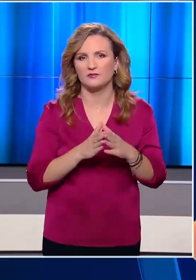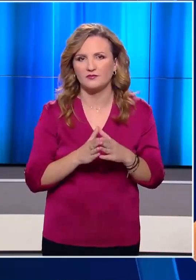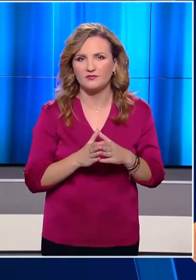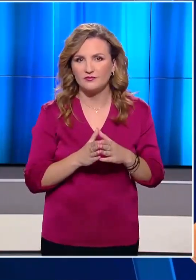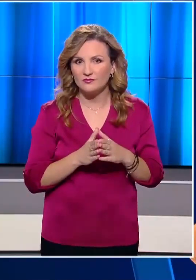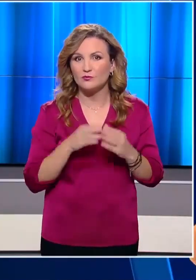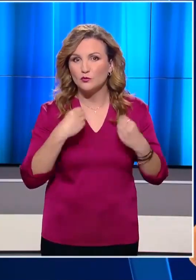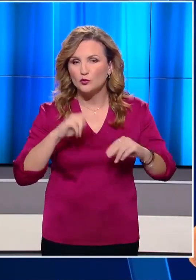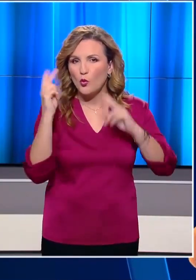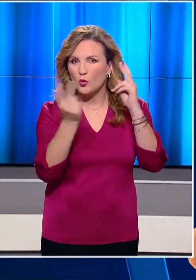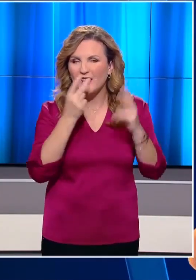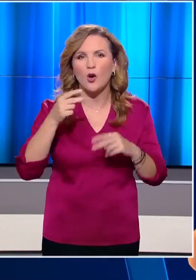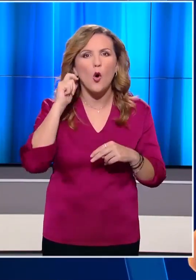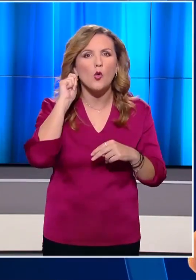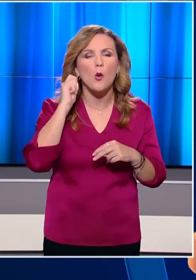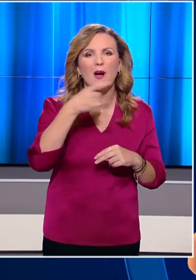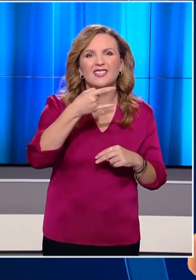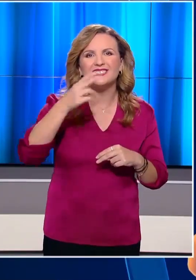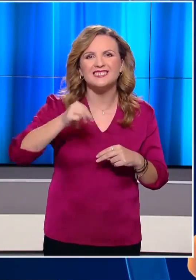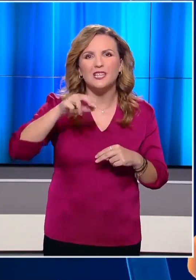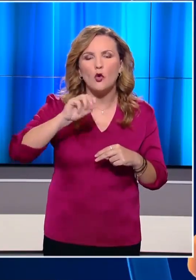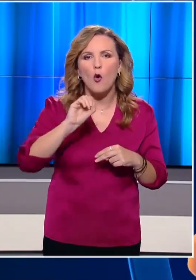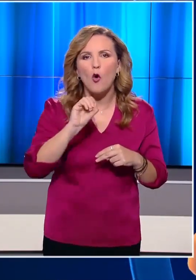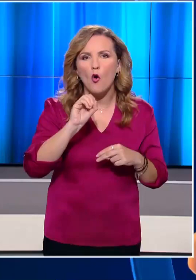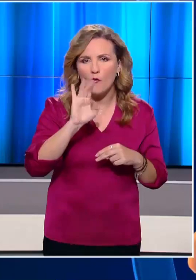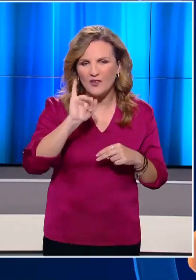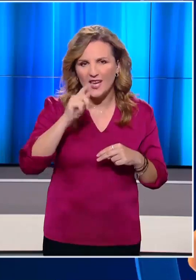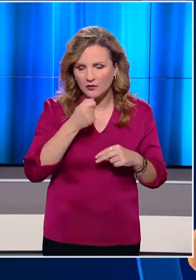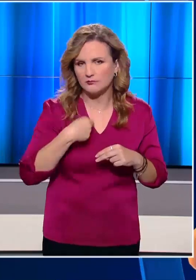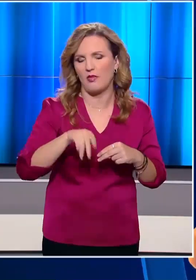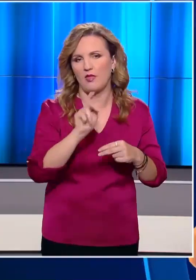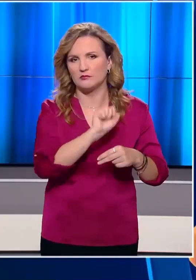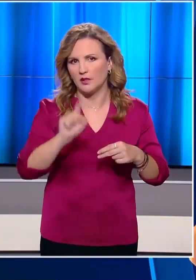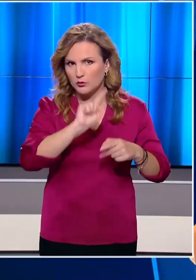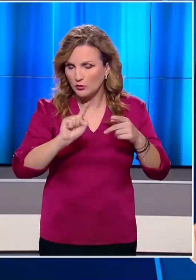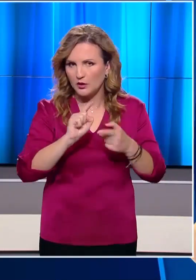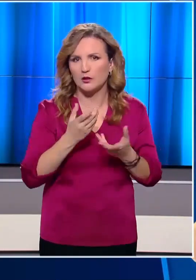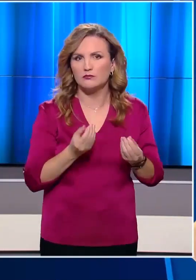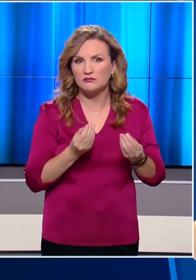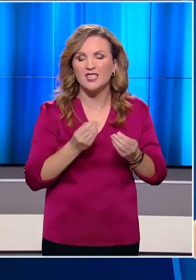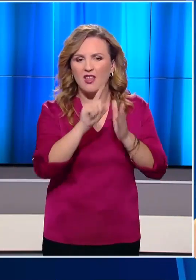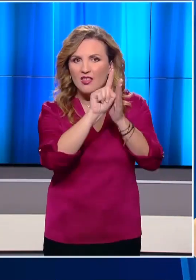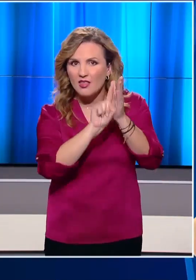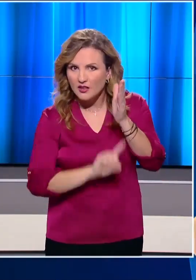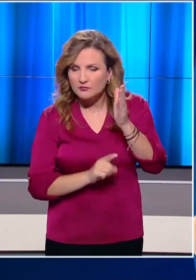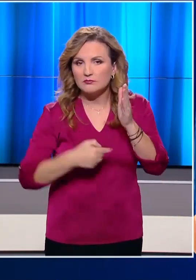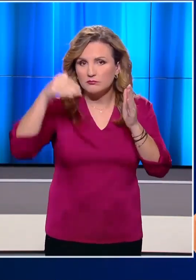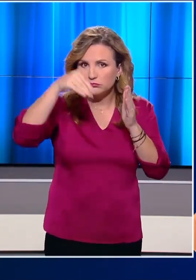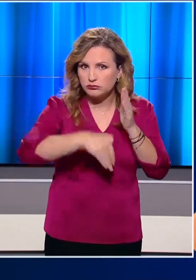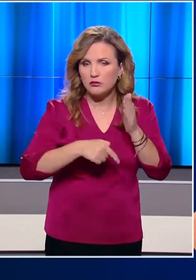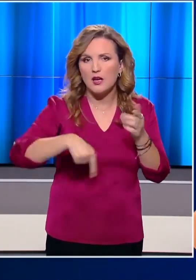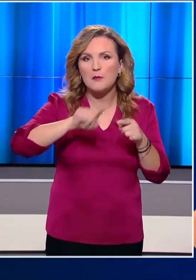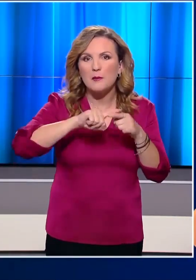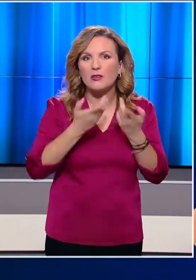Η κακοκαιρία ζυνοβία όπως ονομάστηκε θα χτυπήσει το Σαββατοκύριακο τη χώρα με κυρία χαρακτηριστικά τις χαμηλές θερμοκρασίες αλλά και τις